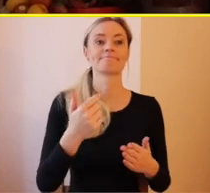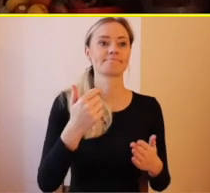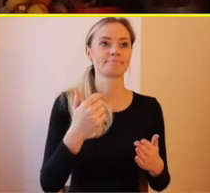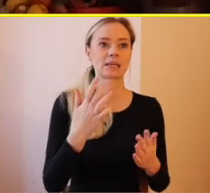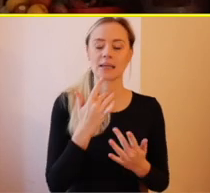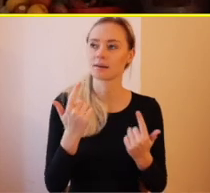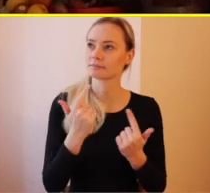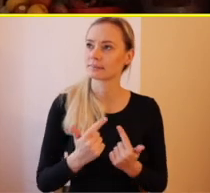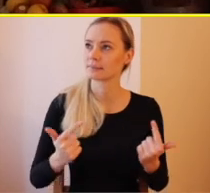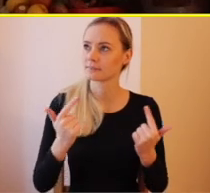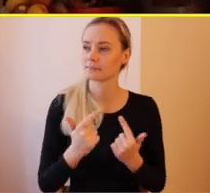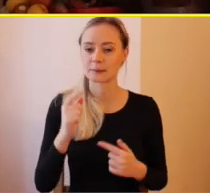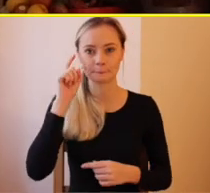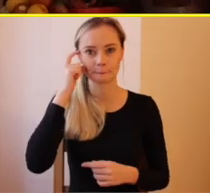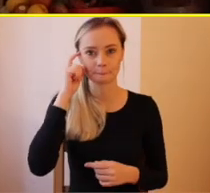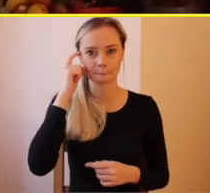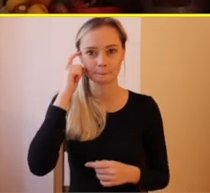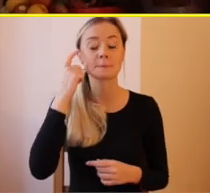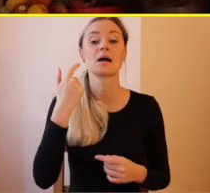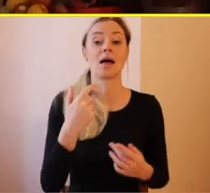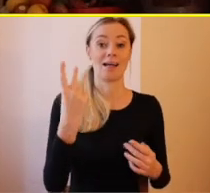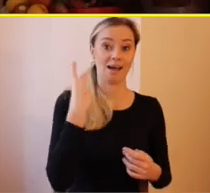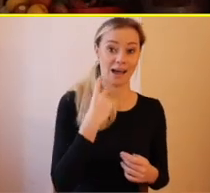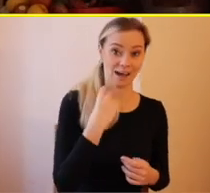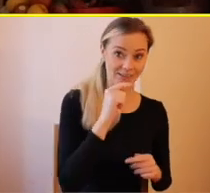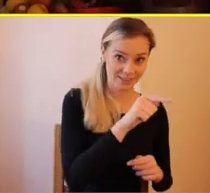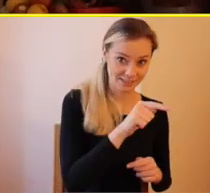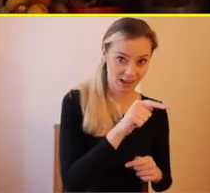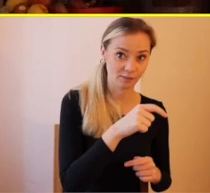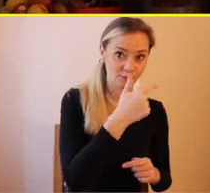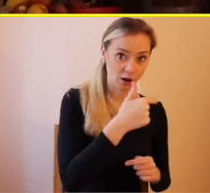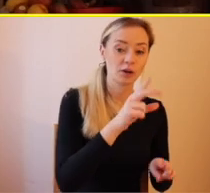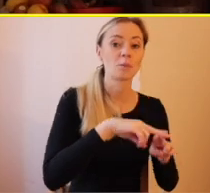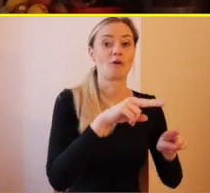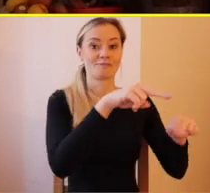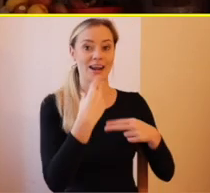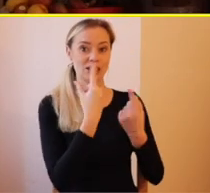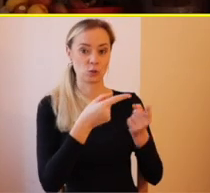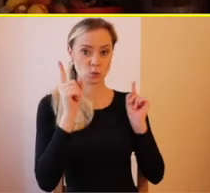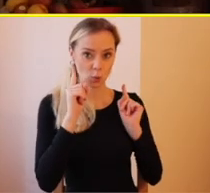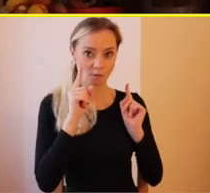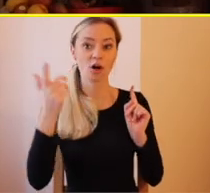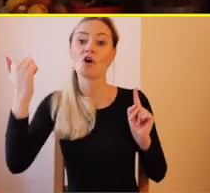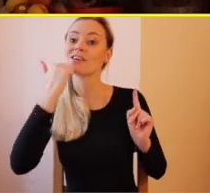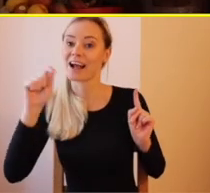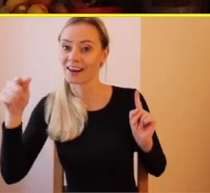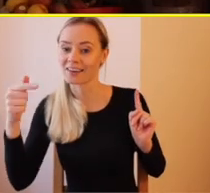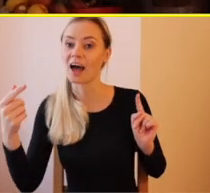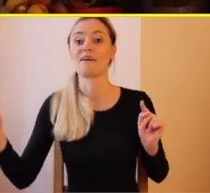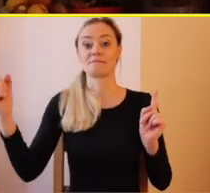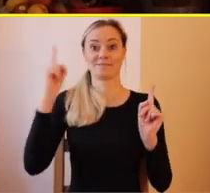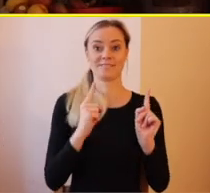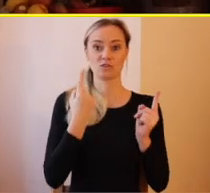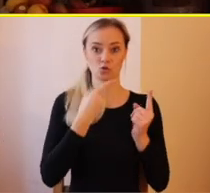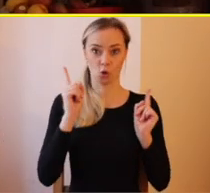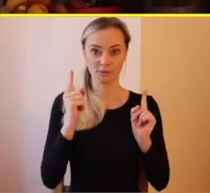som prišla z Anglicka na Slovensku, on prišiel z Kanady na Slovensku, zobrali